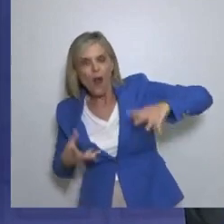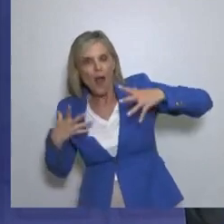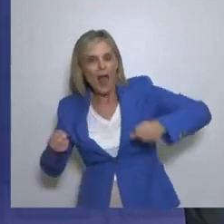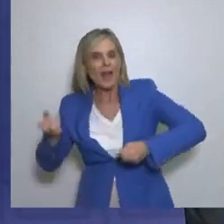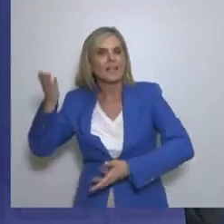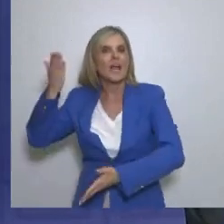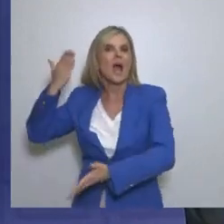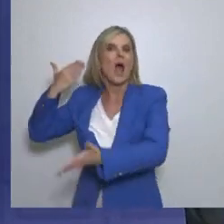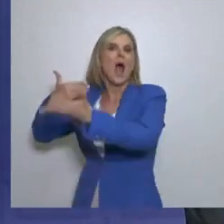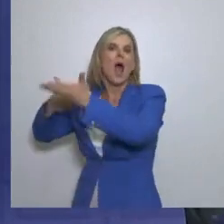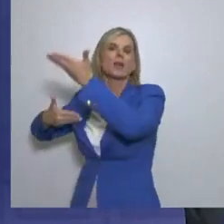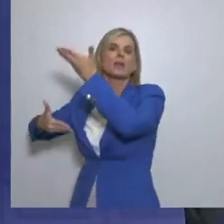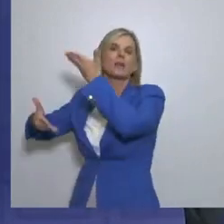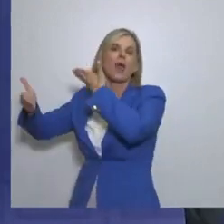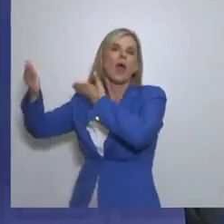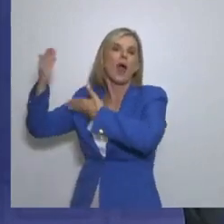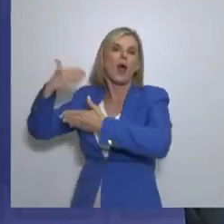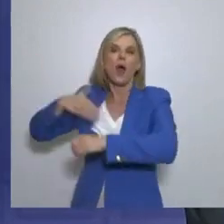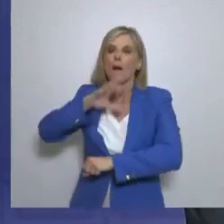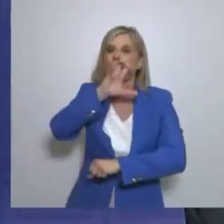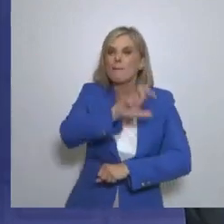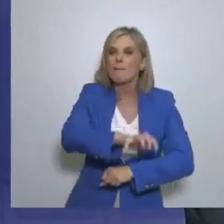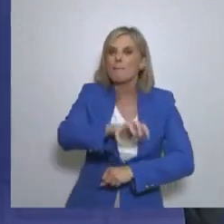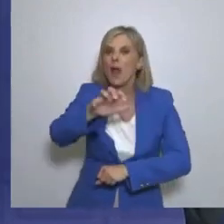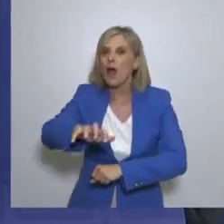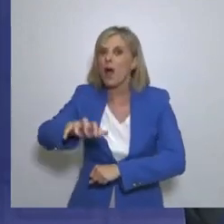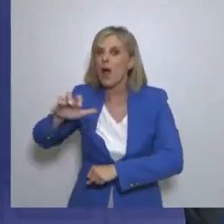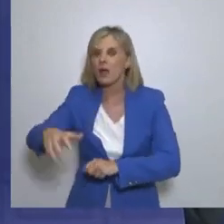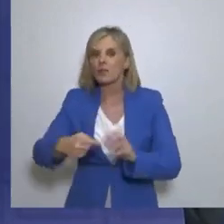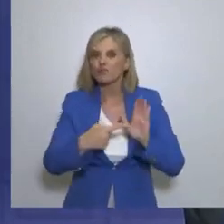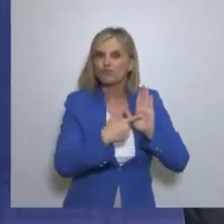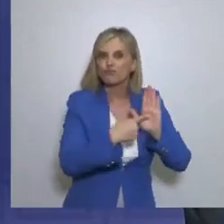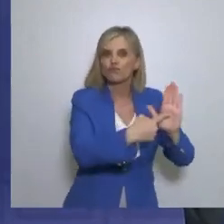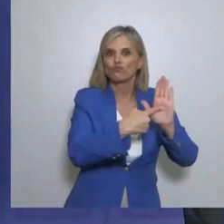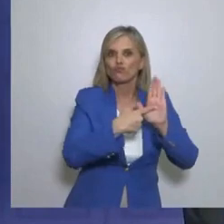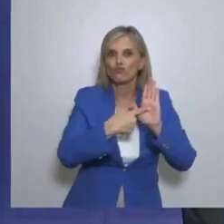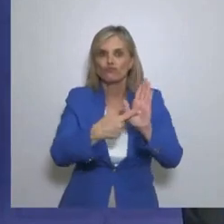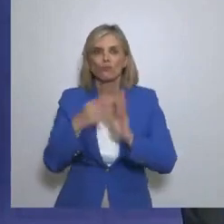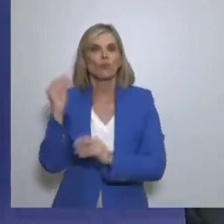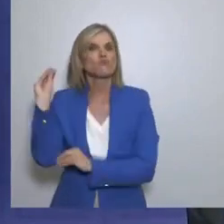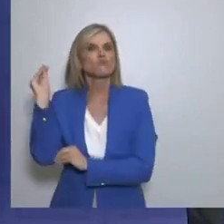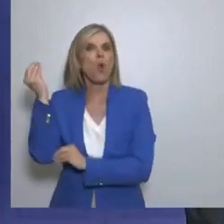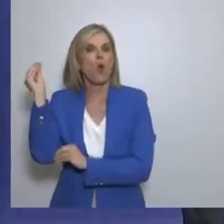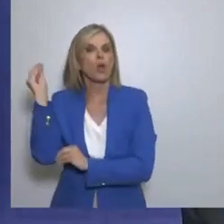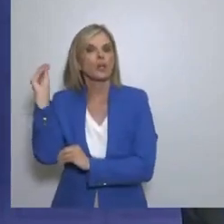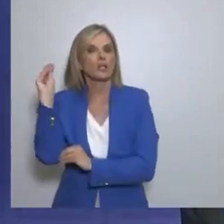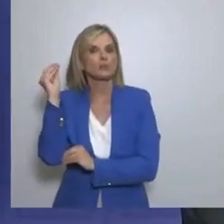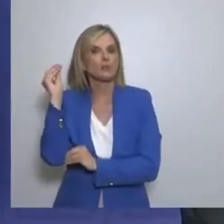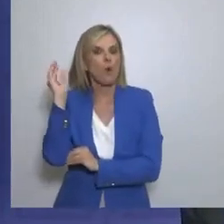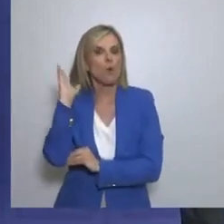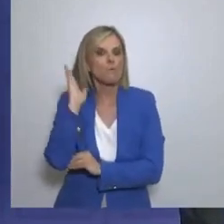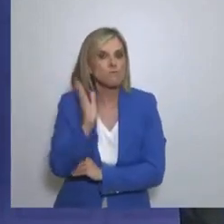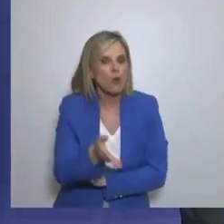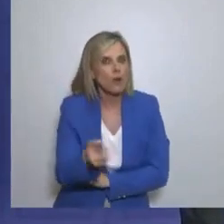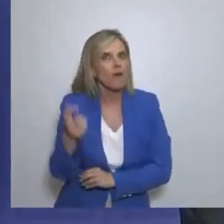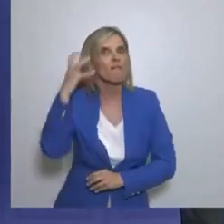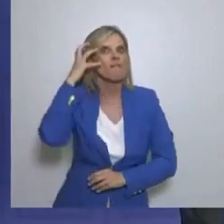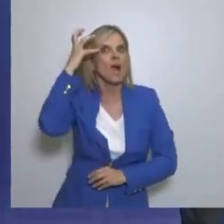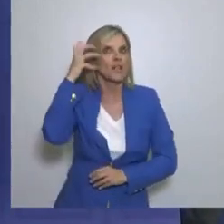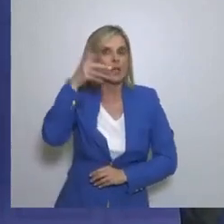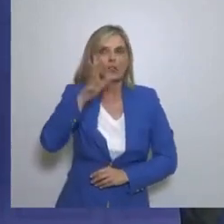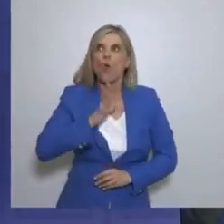Ελλάνια για δεδομένα μέρη Τα οποία θα αναδειχθούν Σε μια πραγματική Αντιλαμβάνεστε ότι θα είναι μια